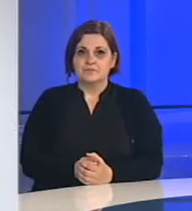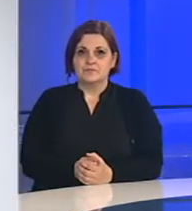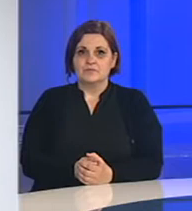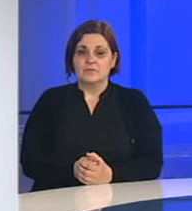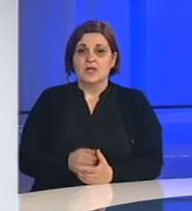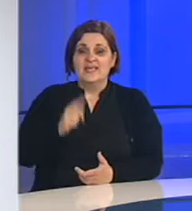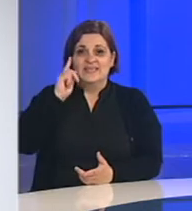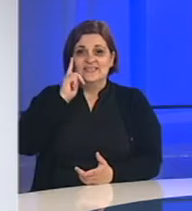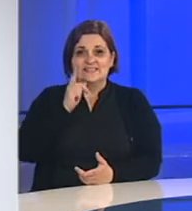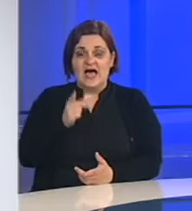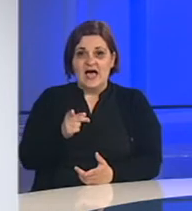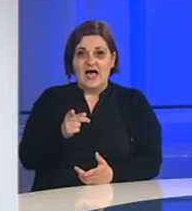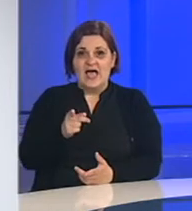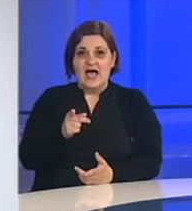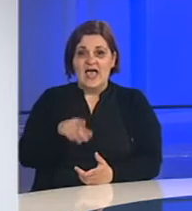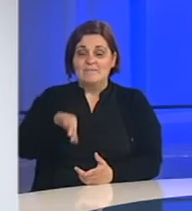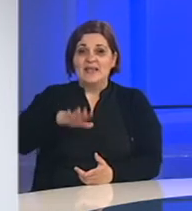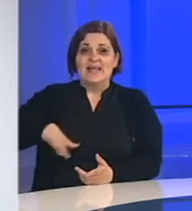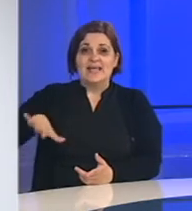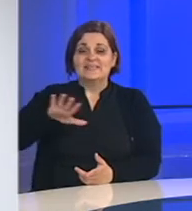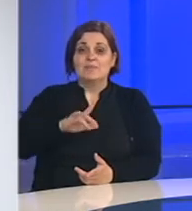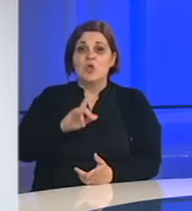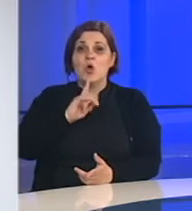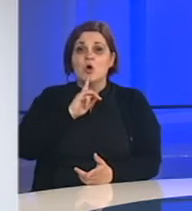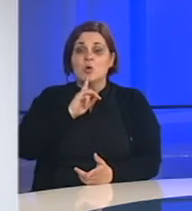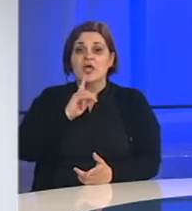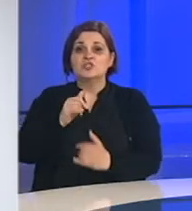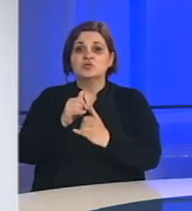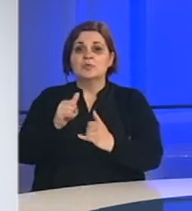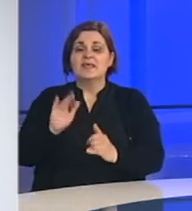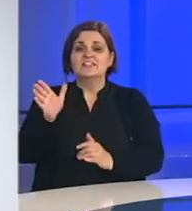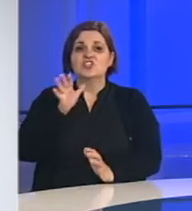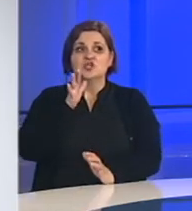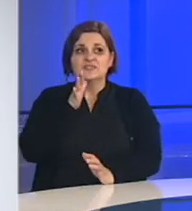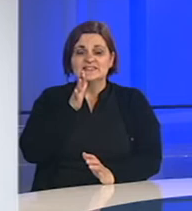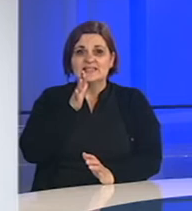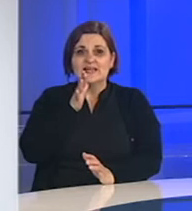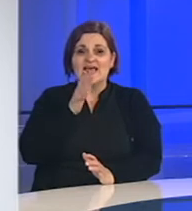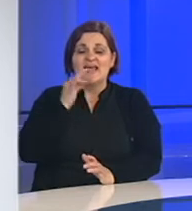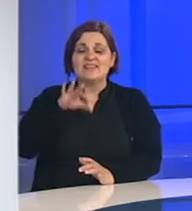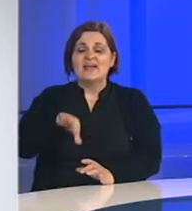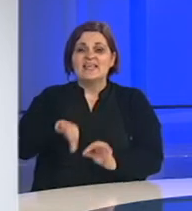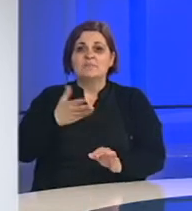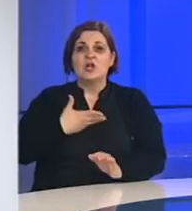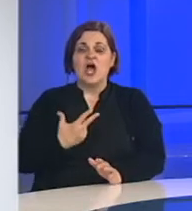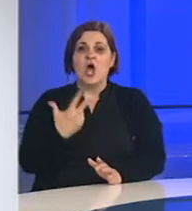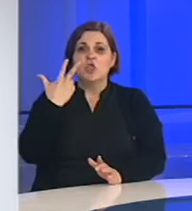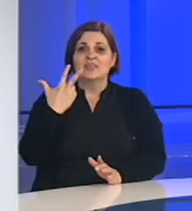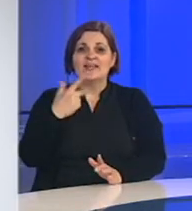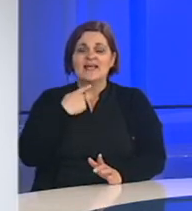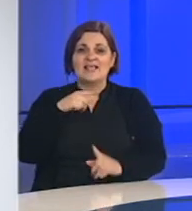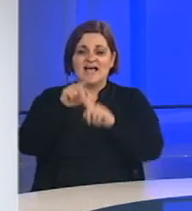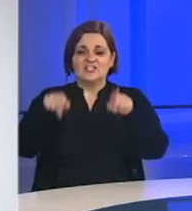Praktično znači da će birači sa područja opština koje pripadaju gradu Istočno Sarajevo na dan izbora dobiti tri glasačka